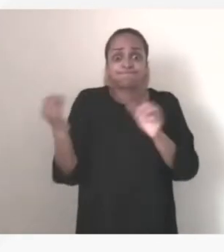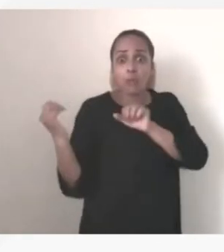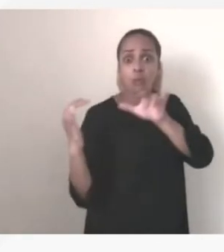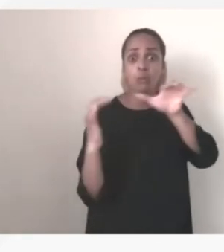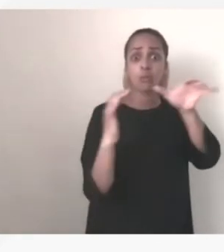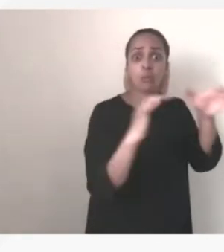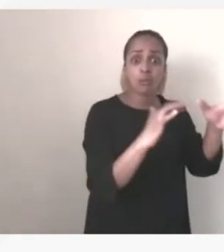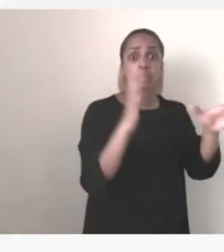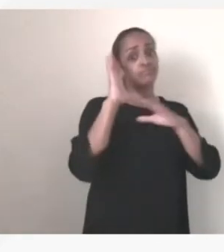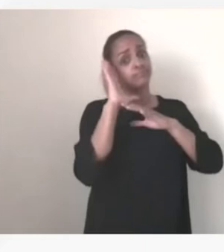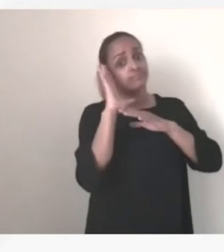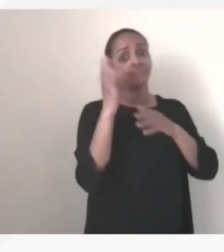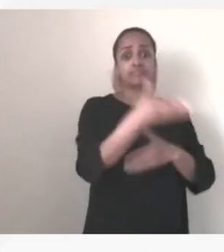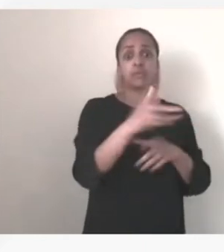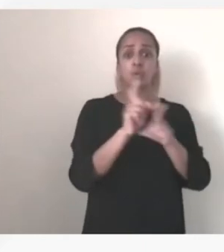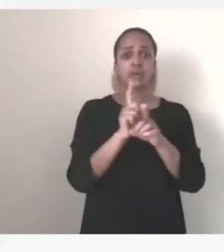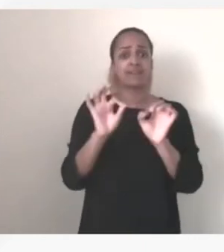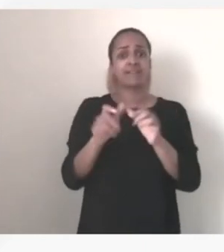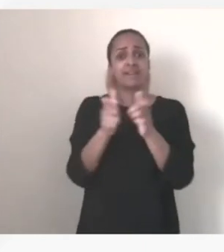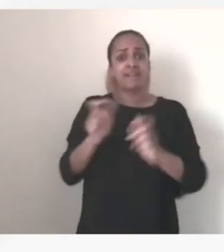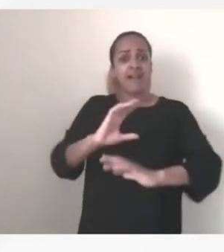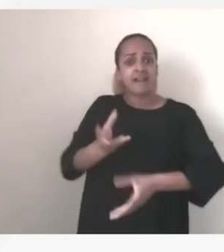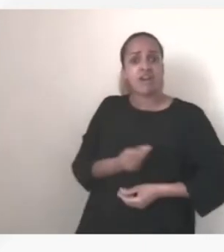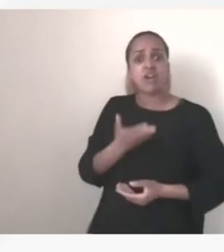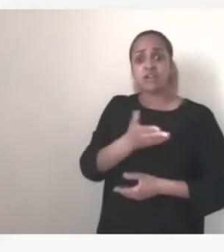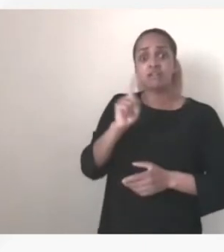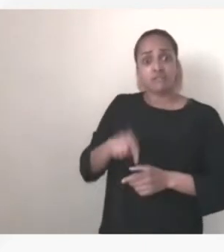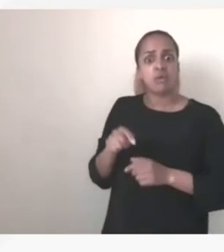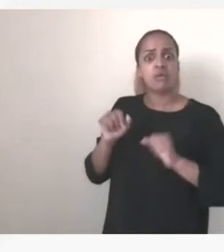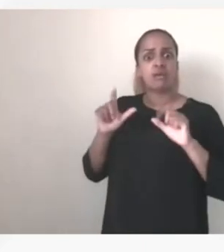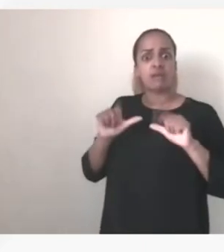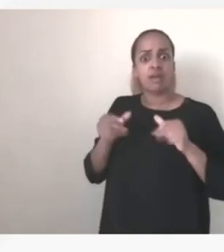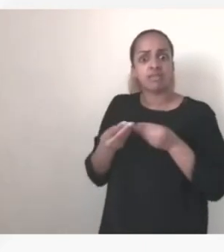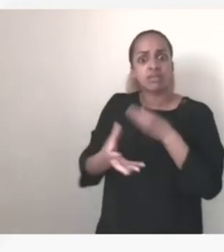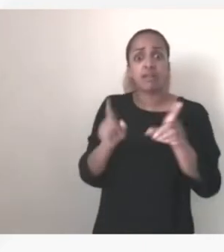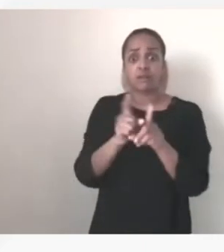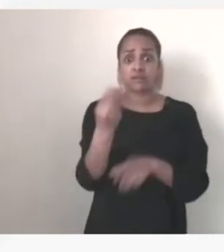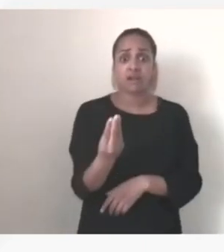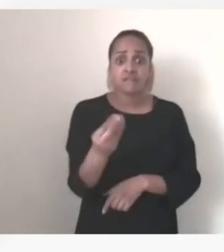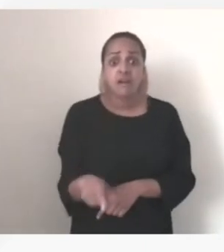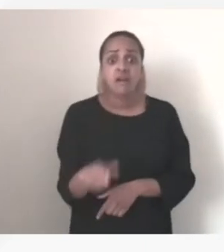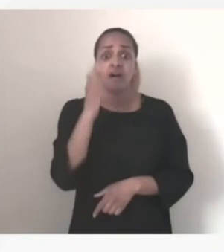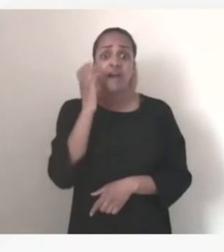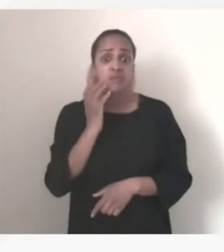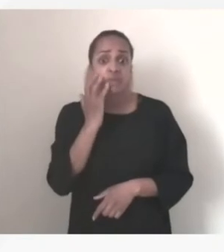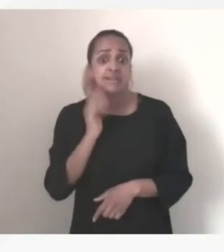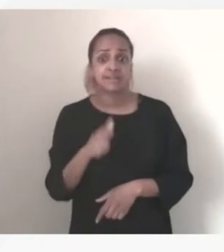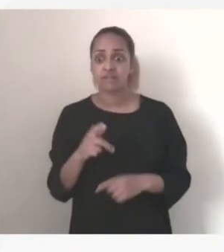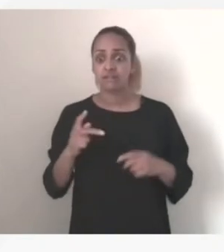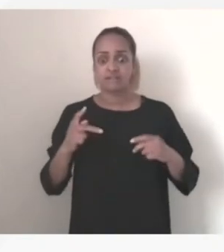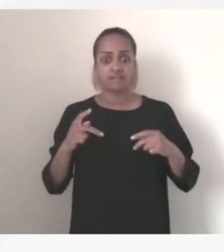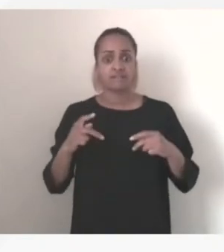infrastructures d'accueil, avec la capacité aussi de permettre aux enfants, aux adolescents, de vivre aussi dans cet espace